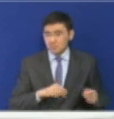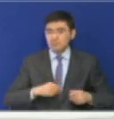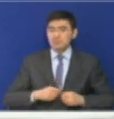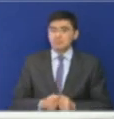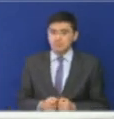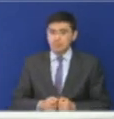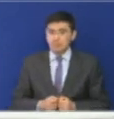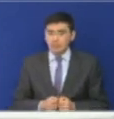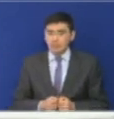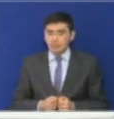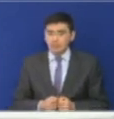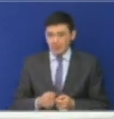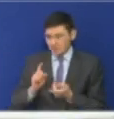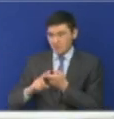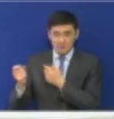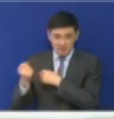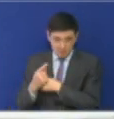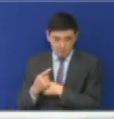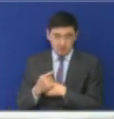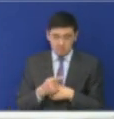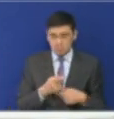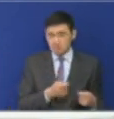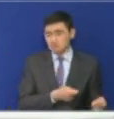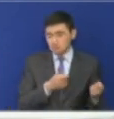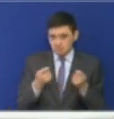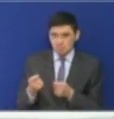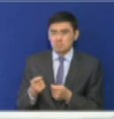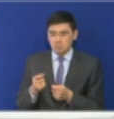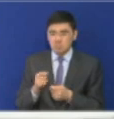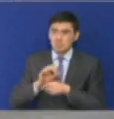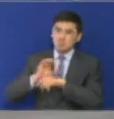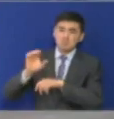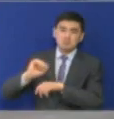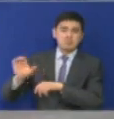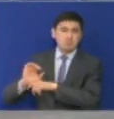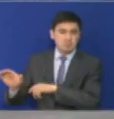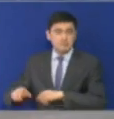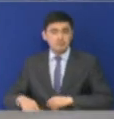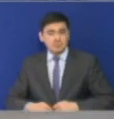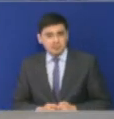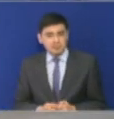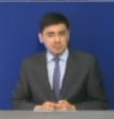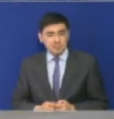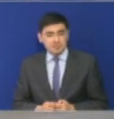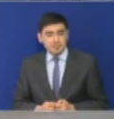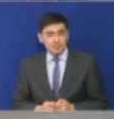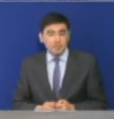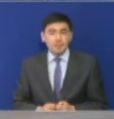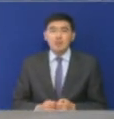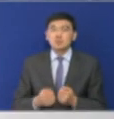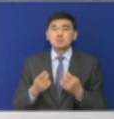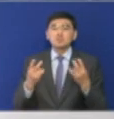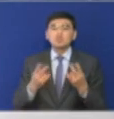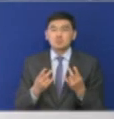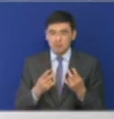По заказам они могут готовить еду и доставлять ее. Для этого специалисты напоминают, что необходимо иметь